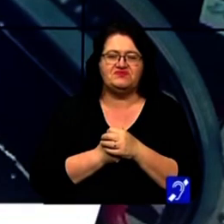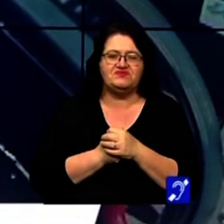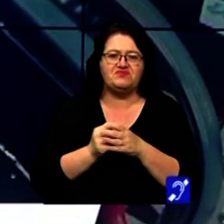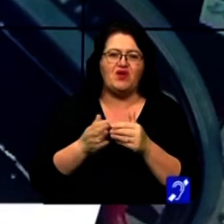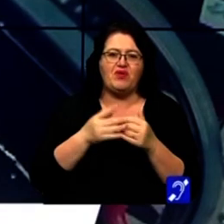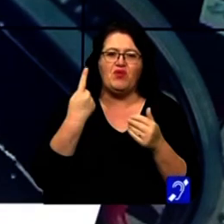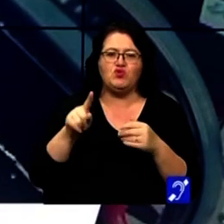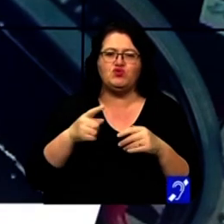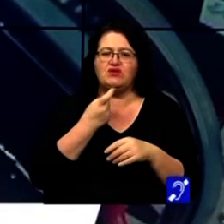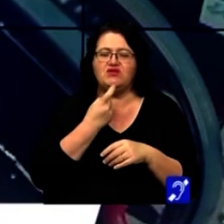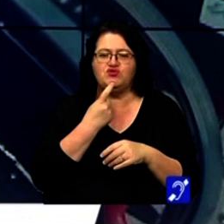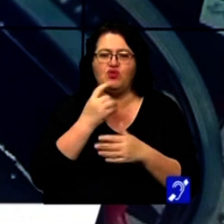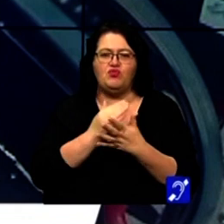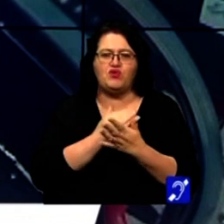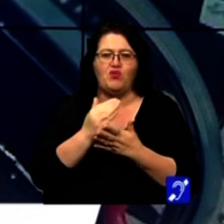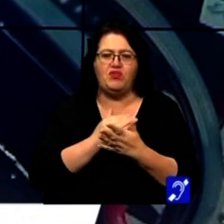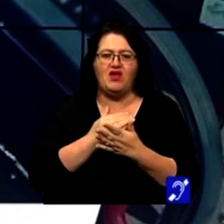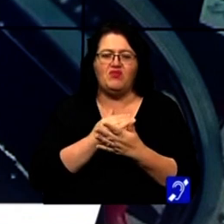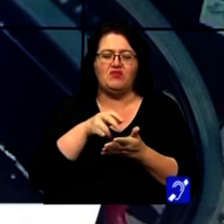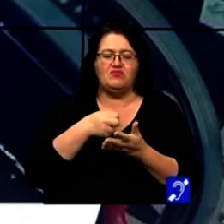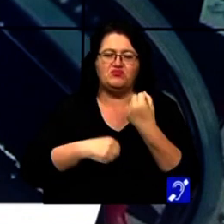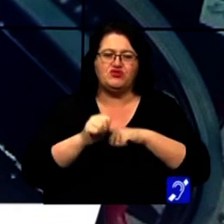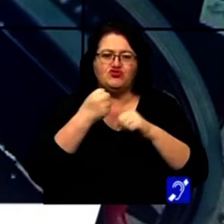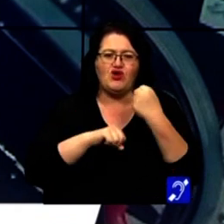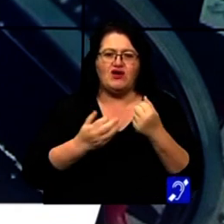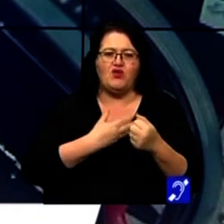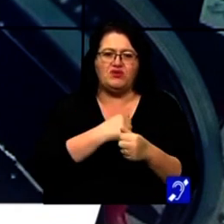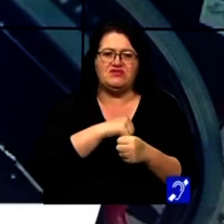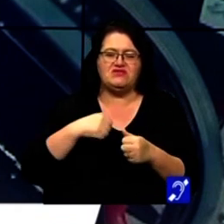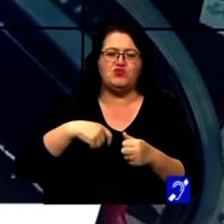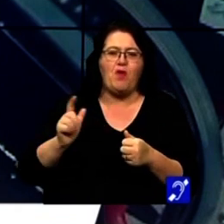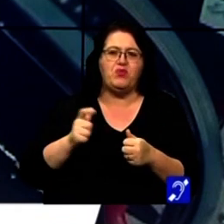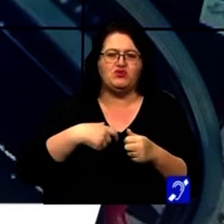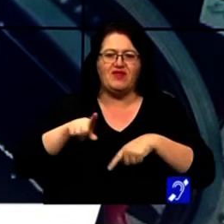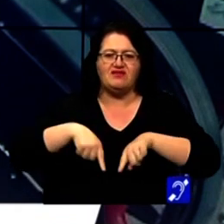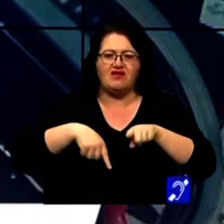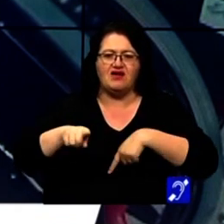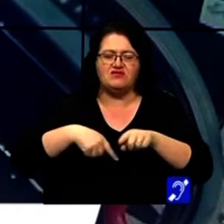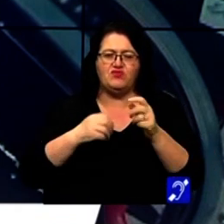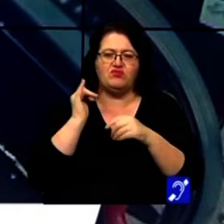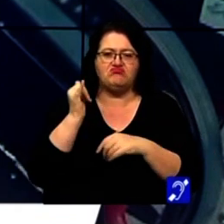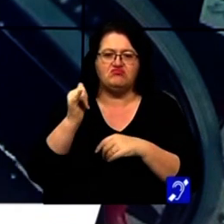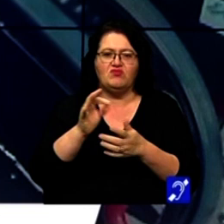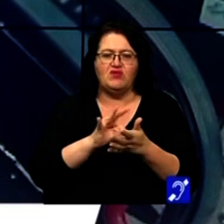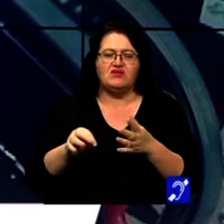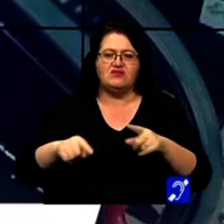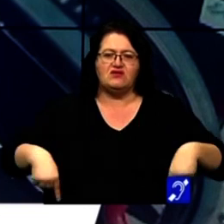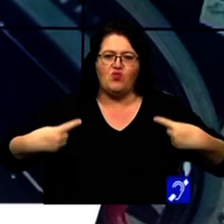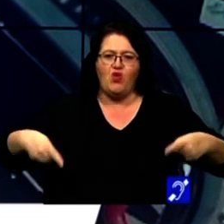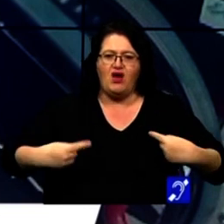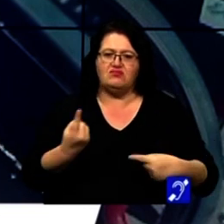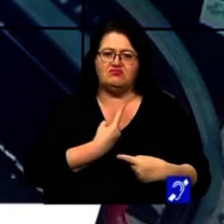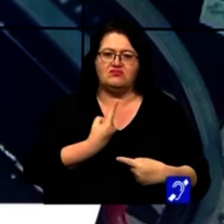Aproape 100 de timișeni cu probleme locomotorii au primit singurul mijloc de transport cu care se pot deplasa, câte un scaun